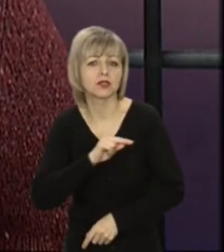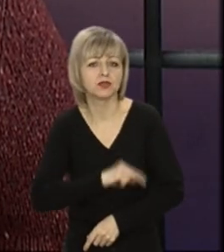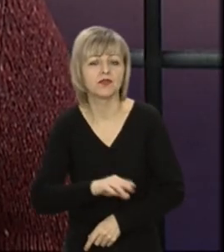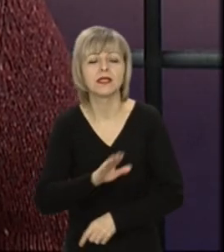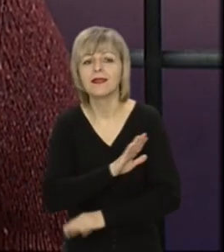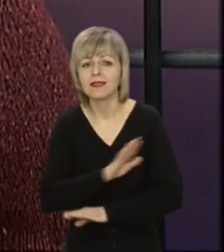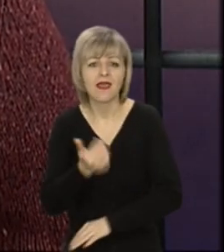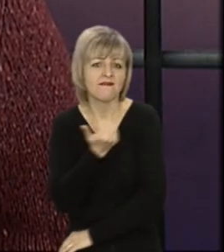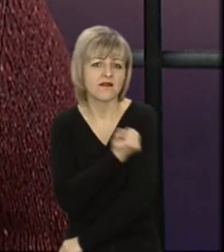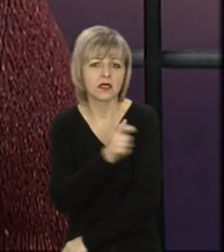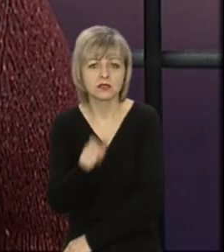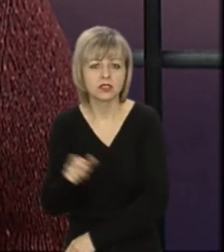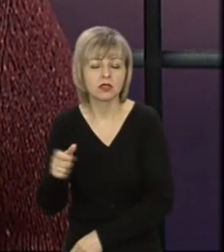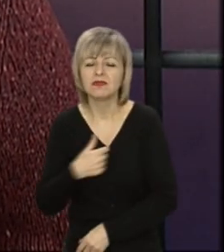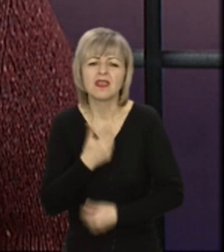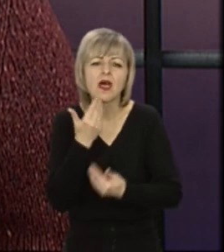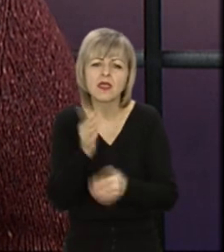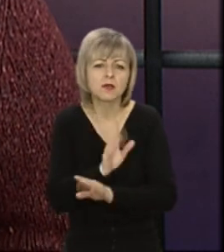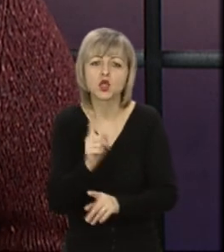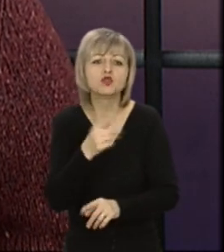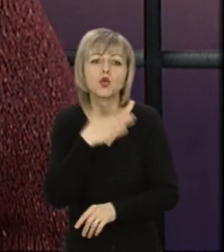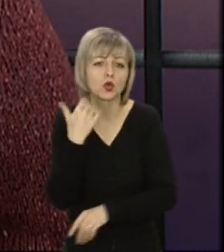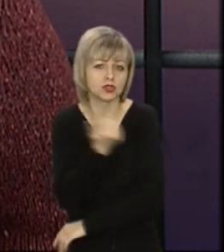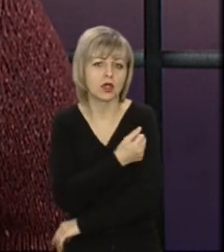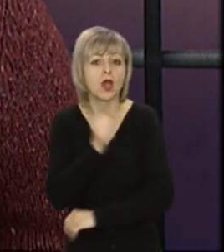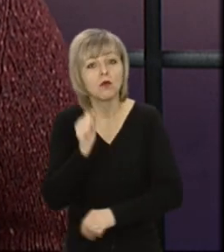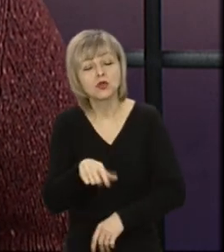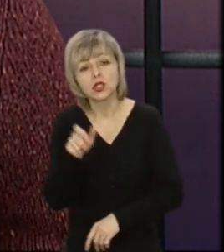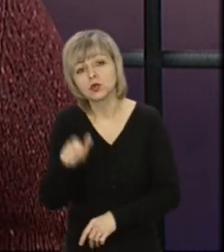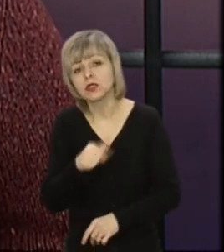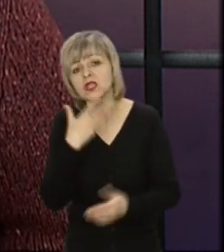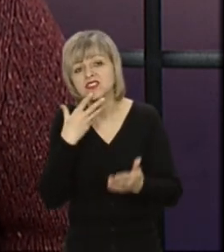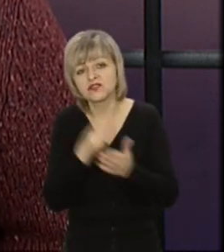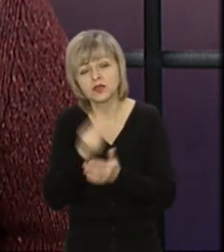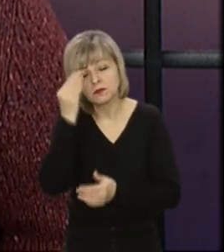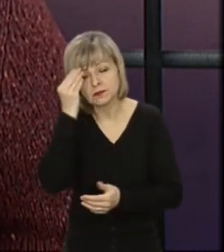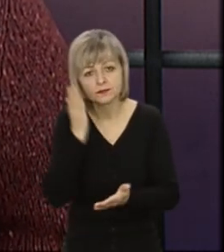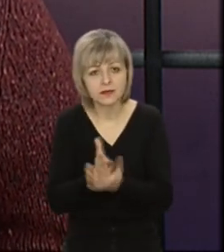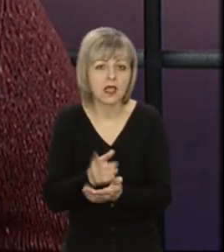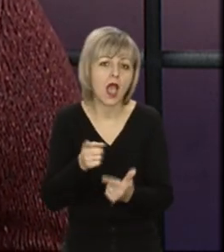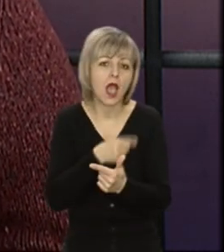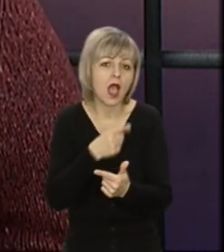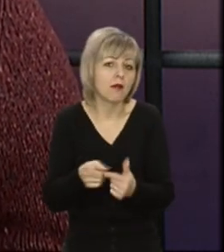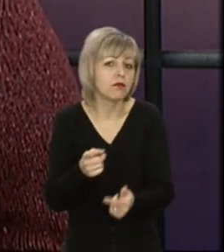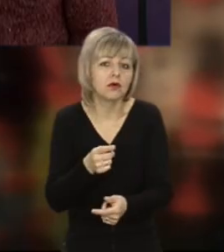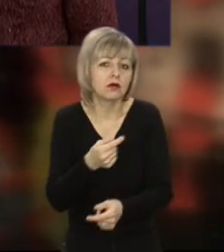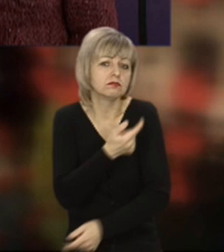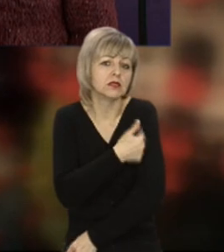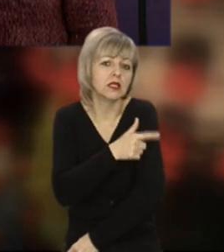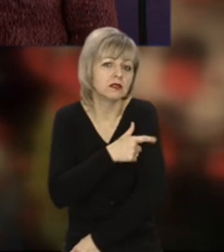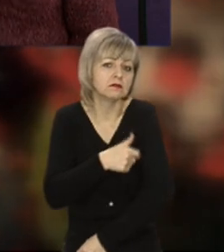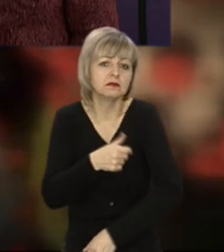невакцинованим. Ми не питаємо, з яких причин вони невакциновані. Тобто, може людина з власних якихось переконань, можливо, людина з якихось медичних